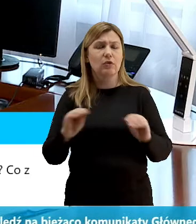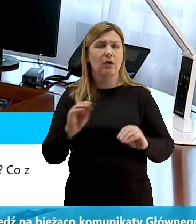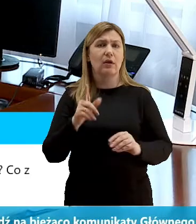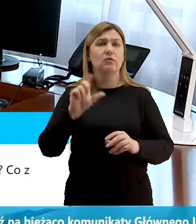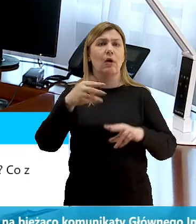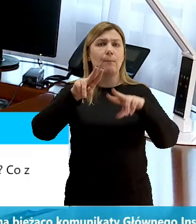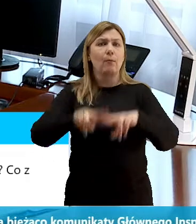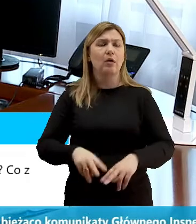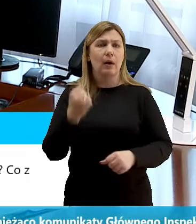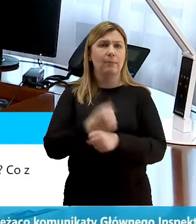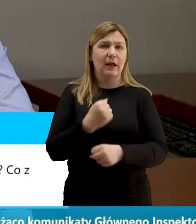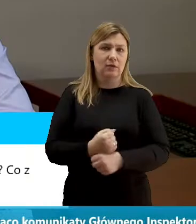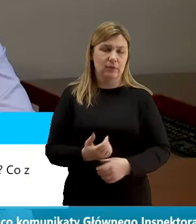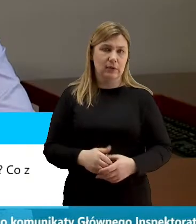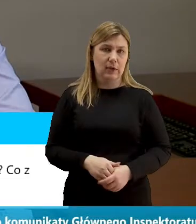pracownikami.